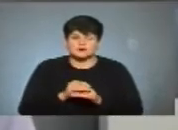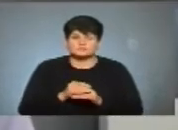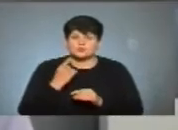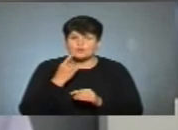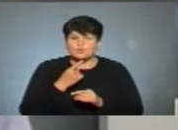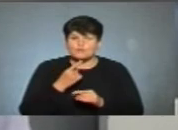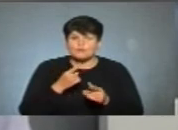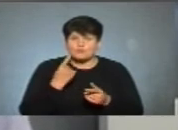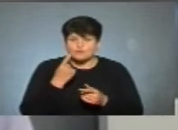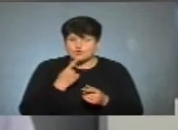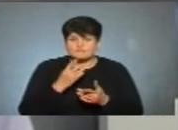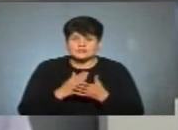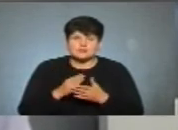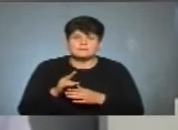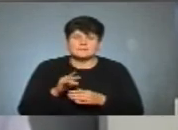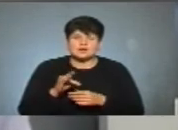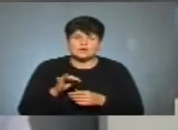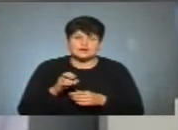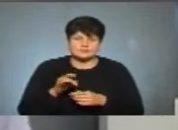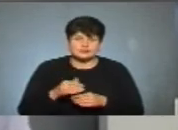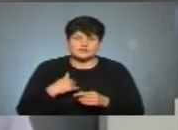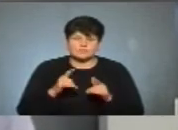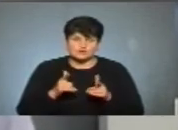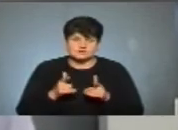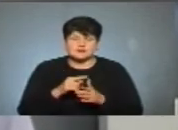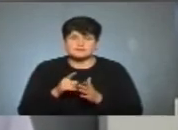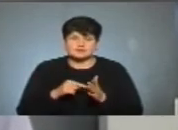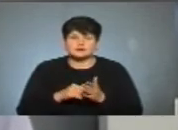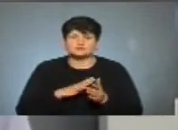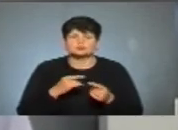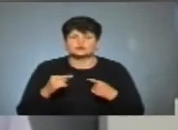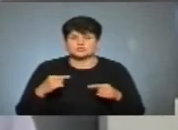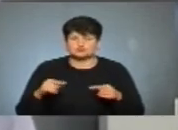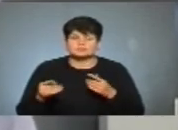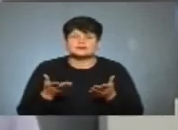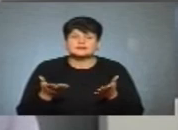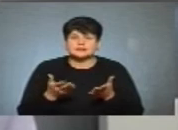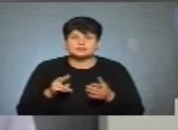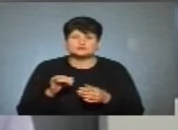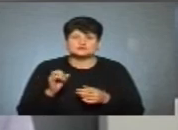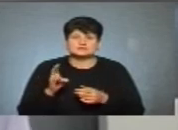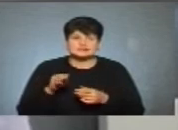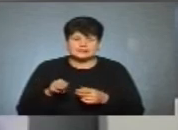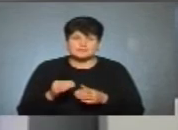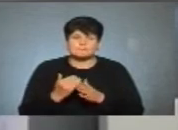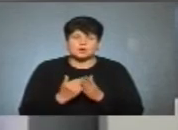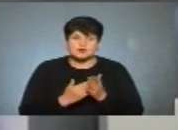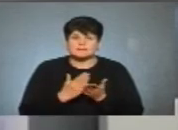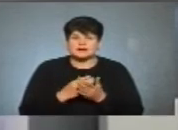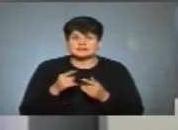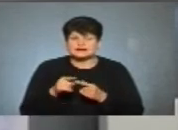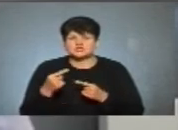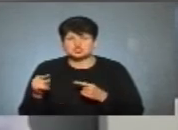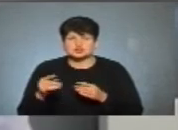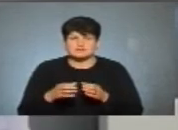йде про пріоритети, з якими я теж погоджусь. Але, насправді, питання звучало по-іншому. Які саме пункти програми має та чи інша